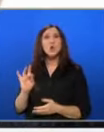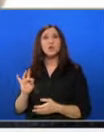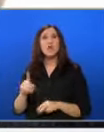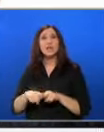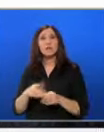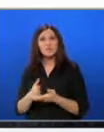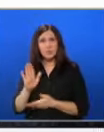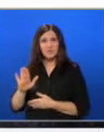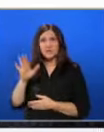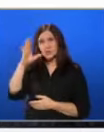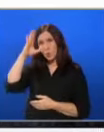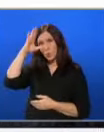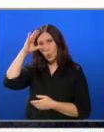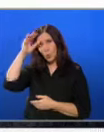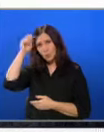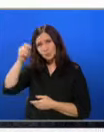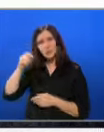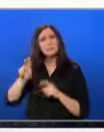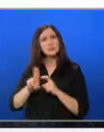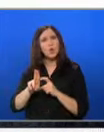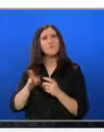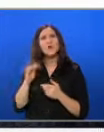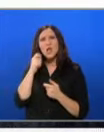според вас, господин Цялов? Дали е жива?